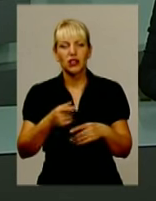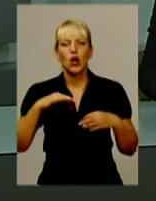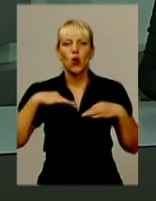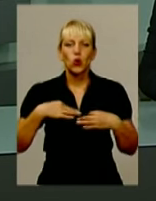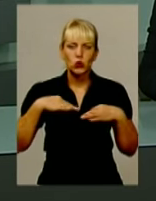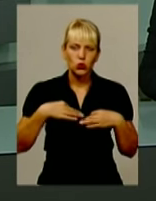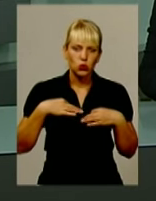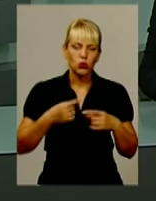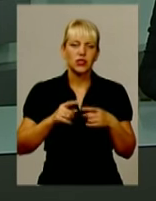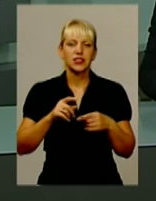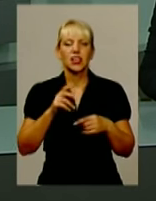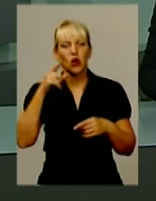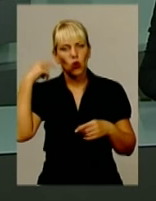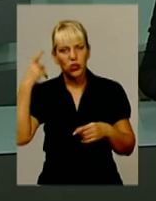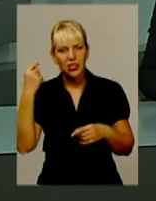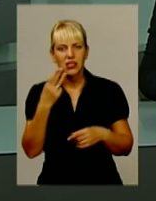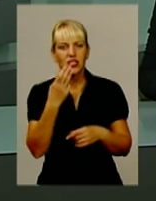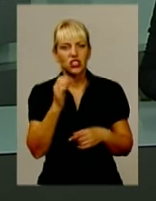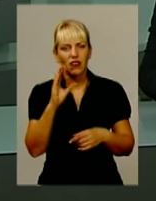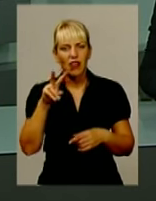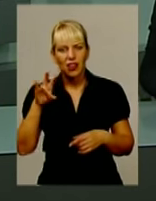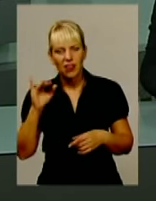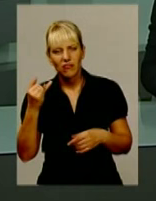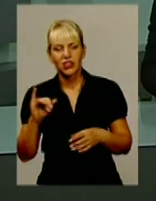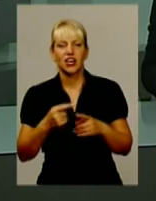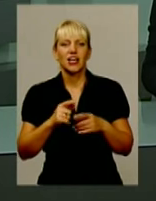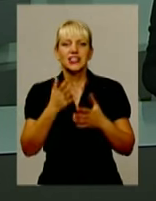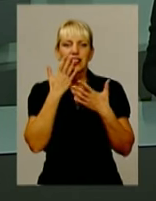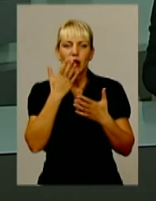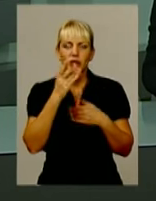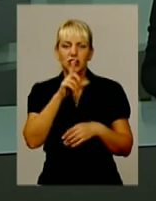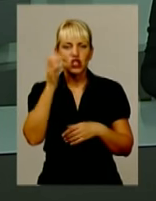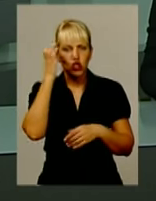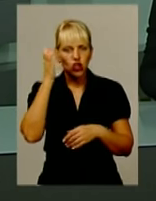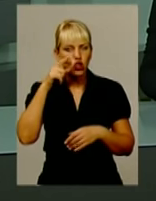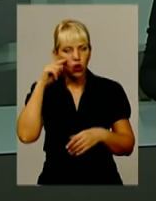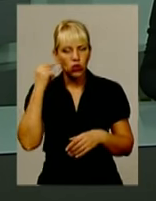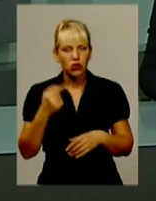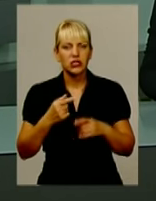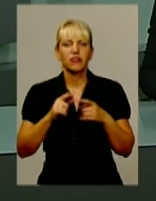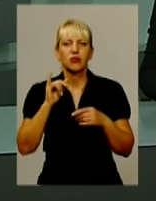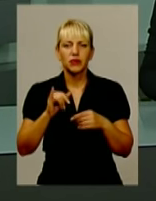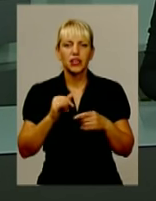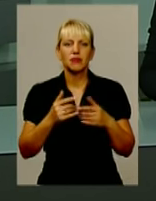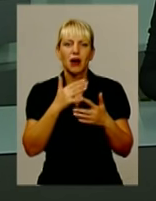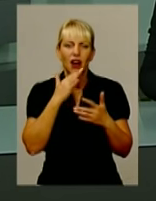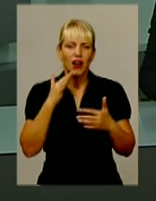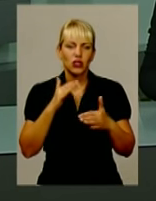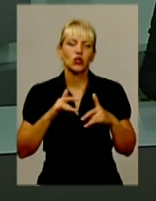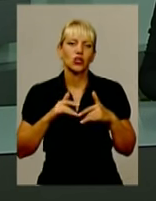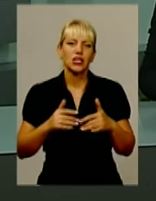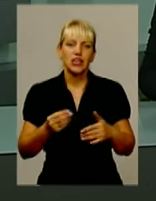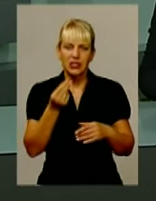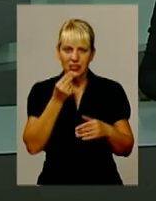копченими реберцями, щавелевий, запашний з чорнославом. Борщ хазяйський і селянський, скільки громад, стільки і страв мали можливість